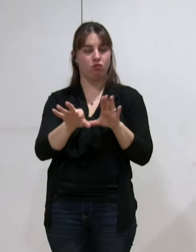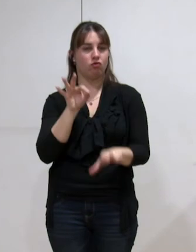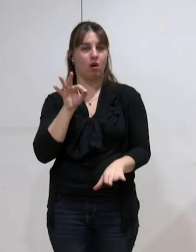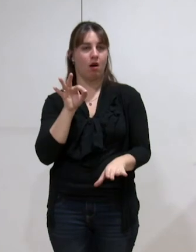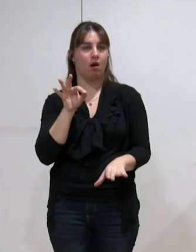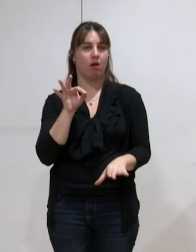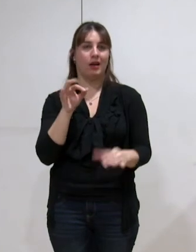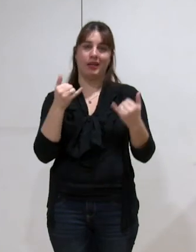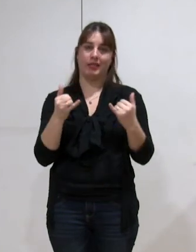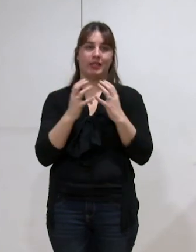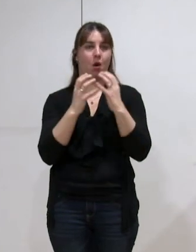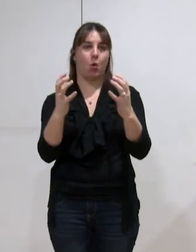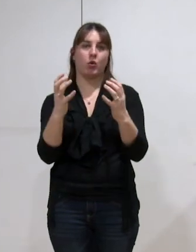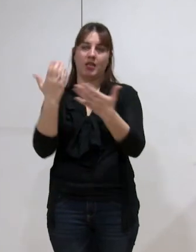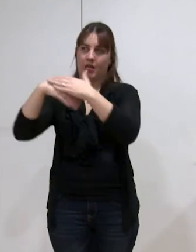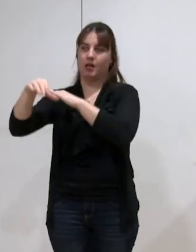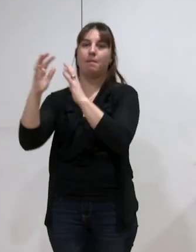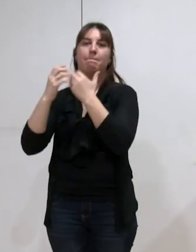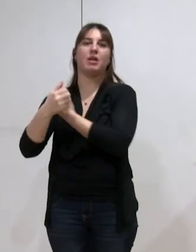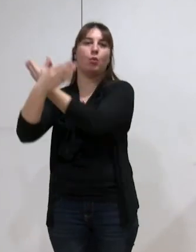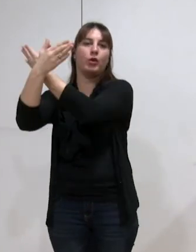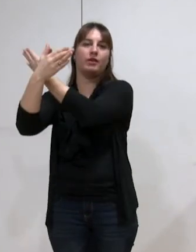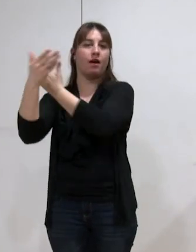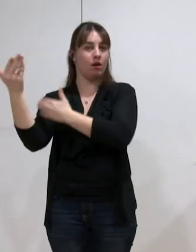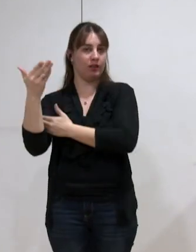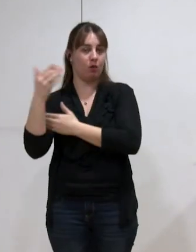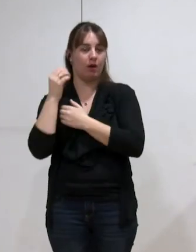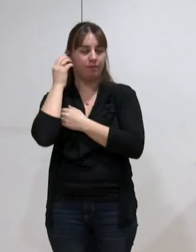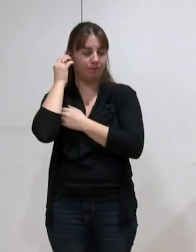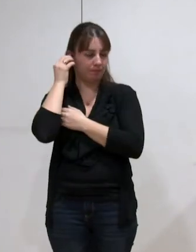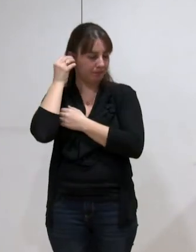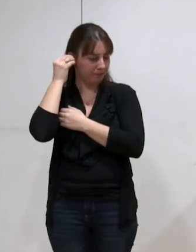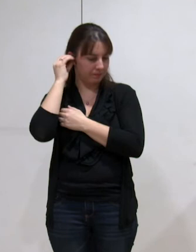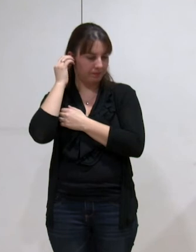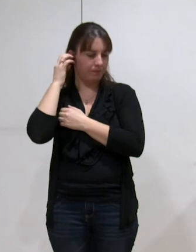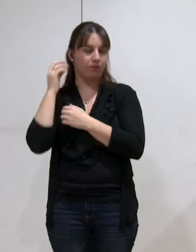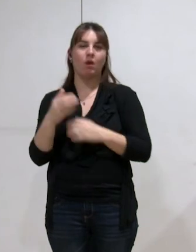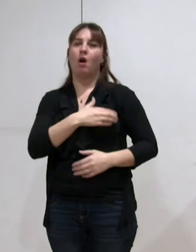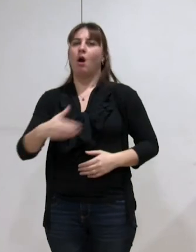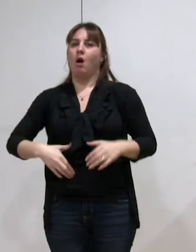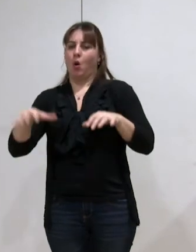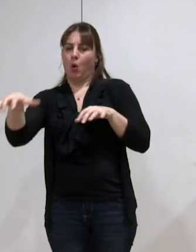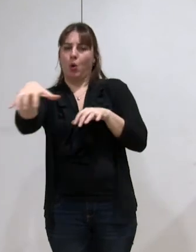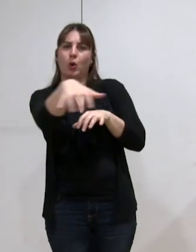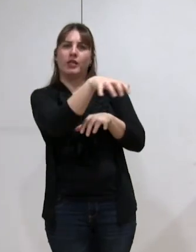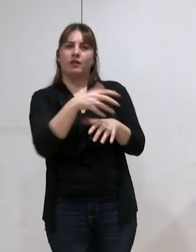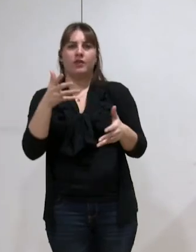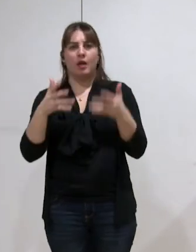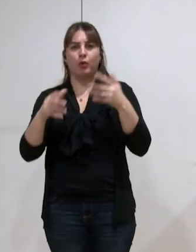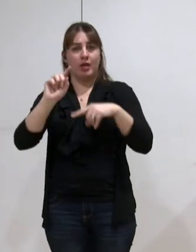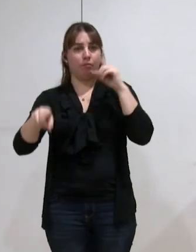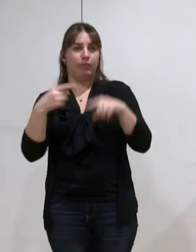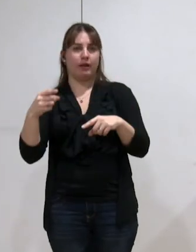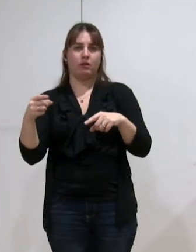au sein du conseil métropolitain est finalement de préfigurer ces collectivités qui devraient devenir des collectivités de plein